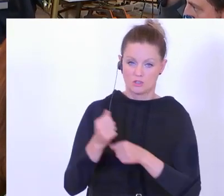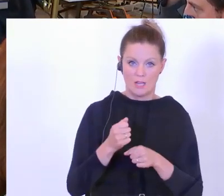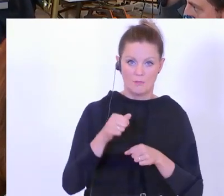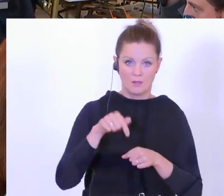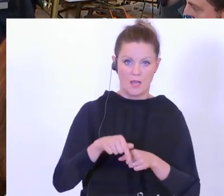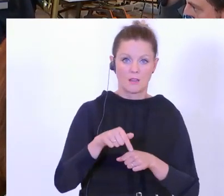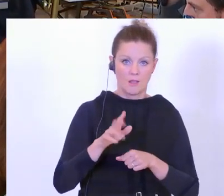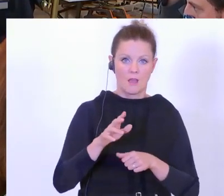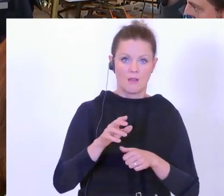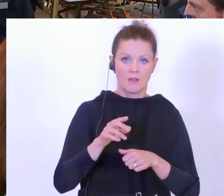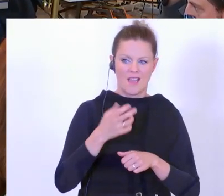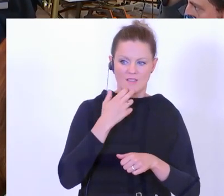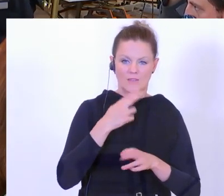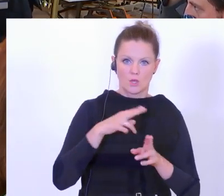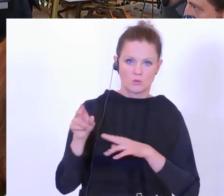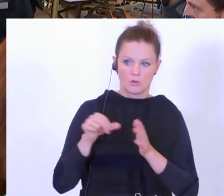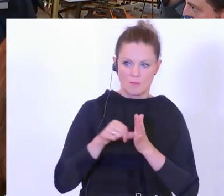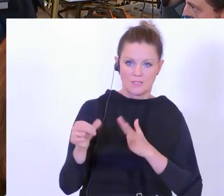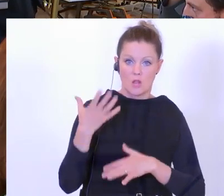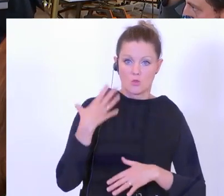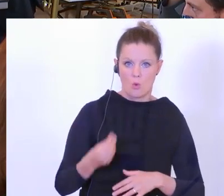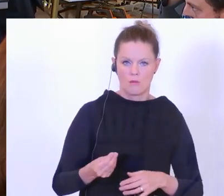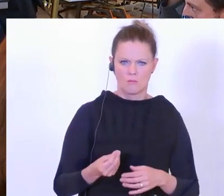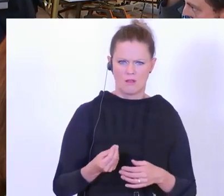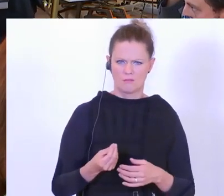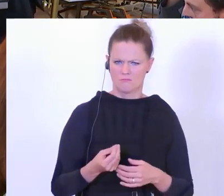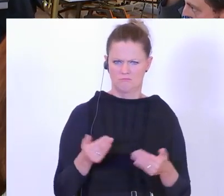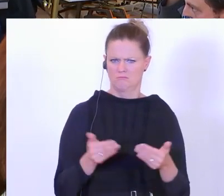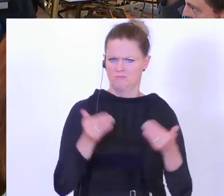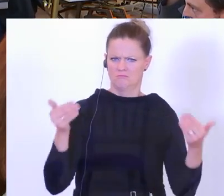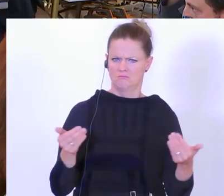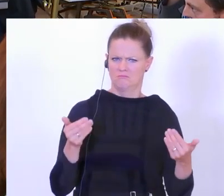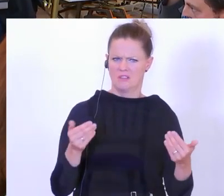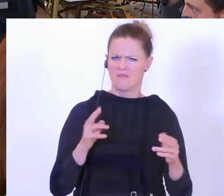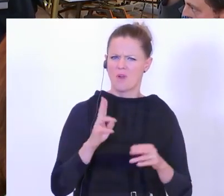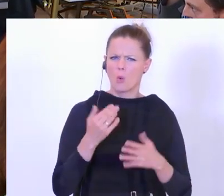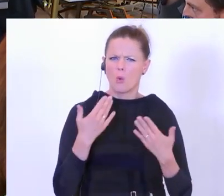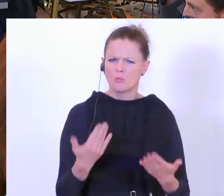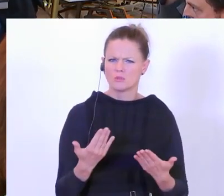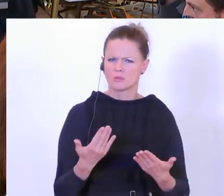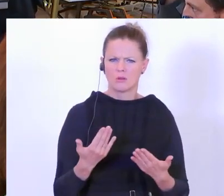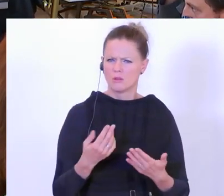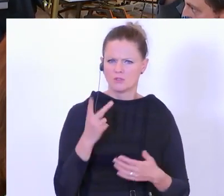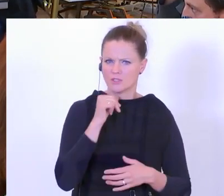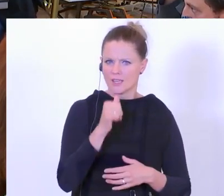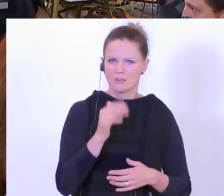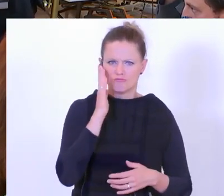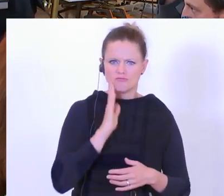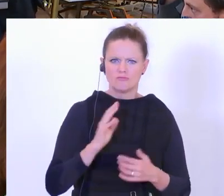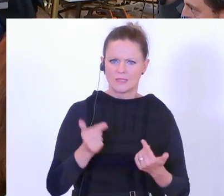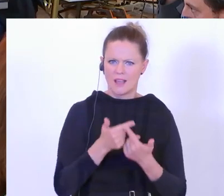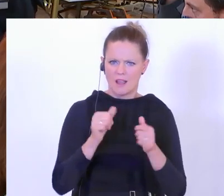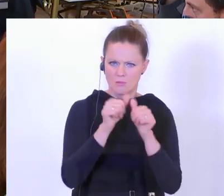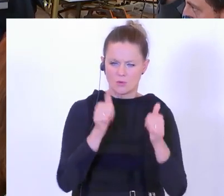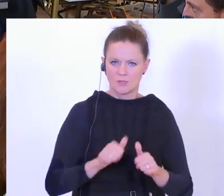widersinnig. Also was ist da die Idee dahinter, die Motivation und wie funktioniert dieses Modell? Und noch eine kurze Frage an den Herrn